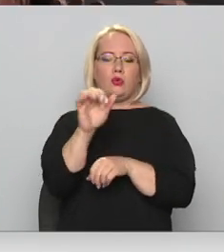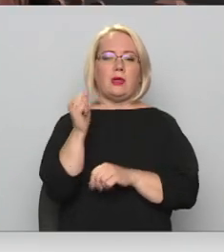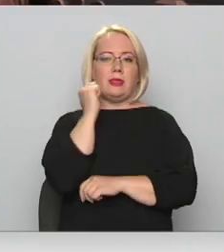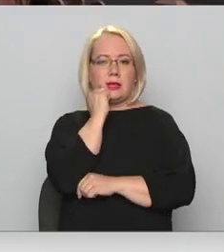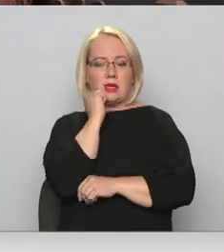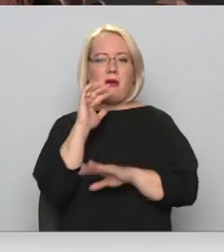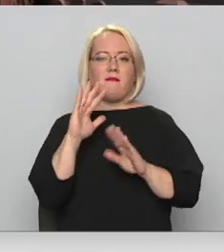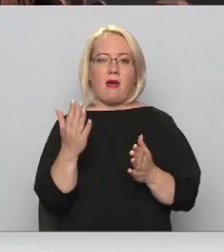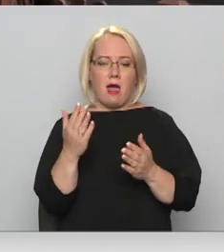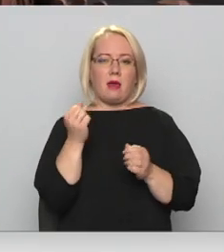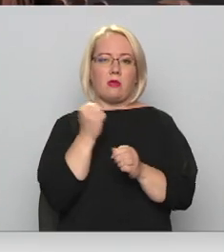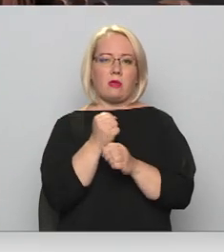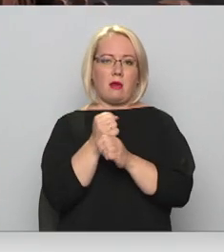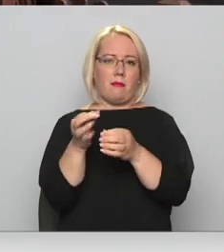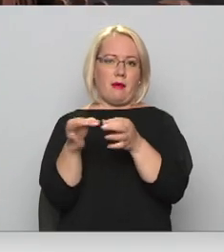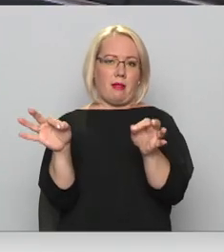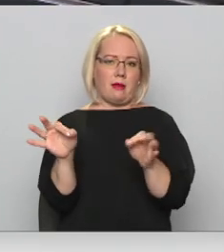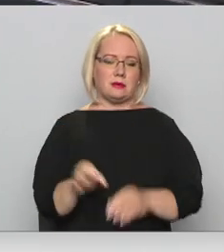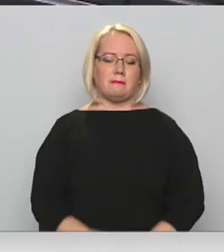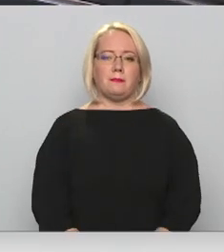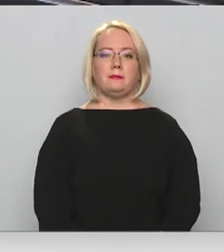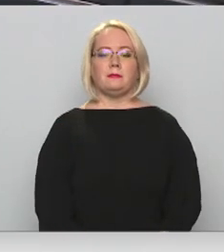tiecību izbeigšanu. Iļie Koziņc, Latvijas televīzija.